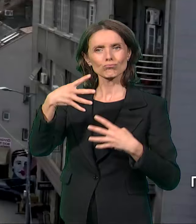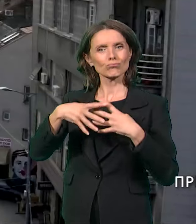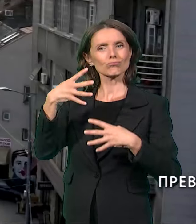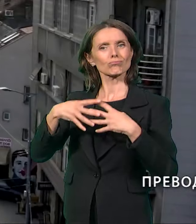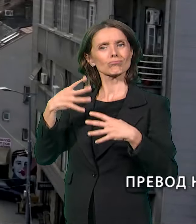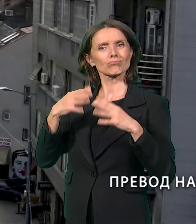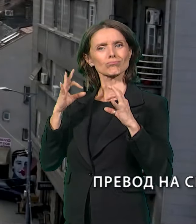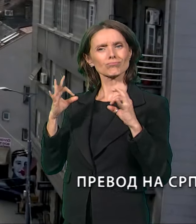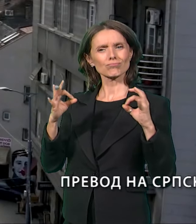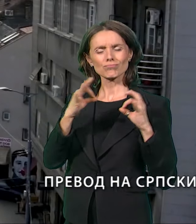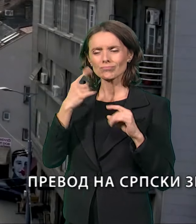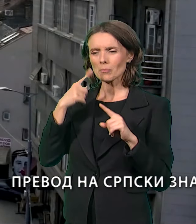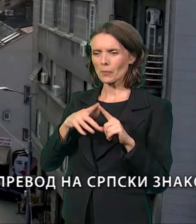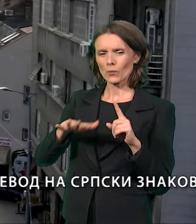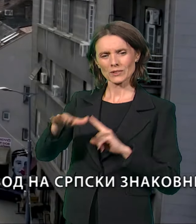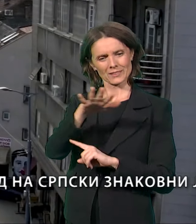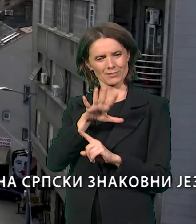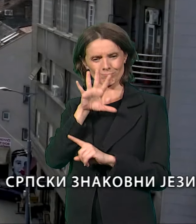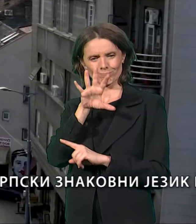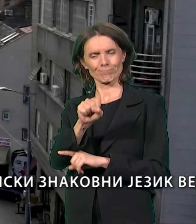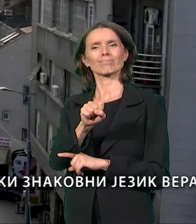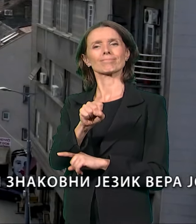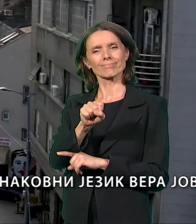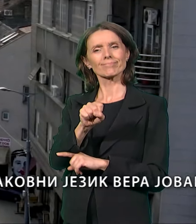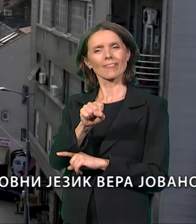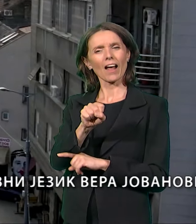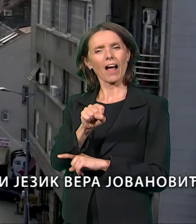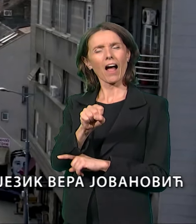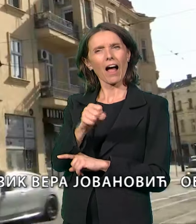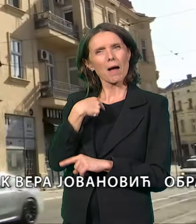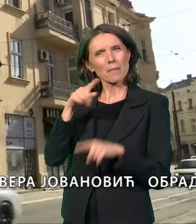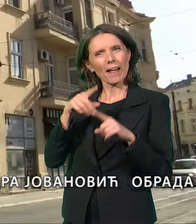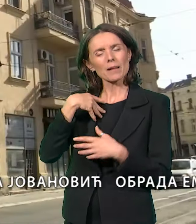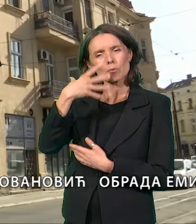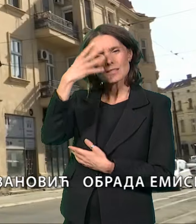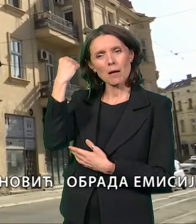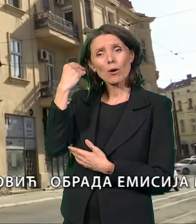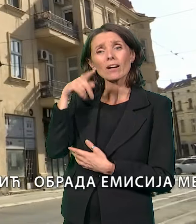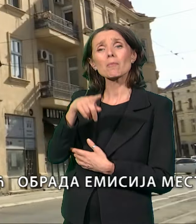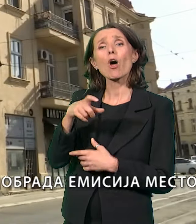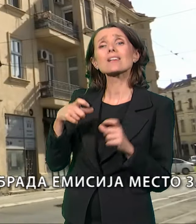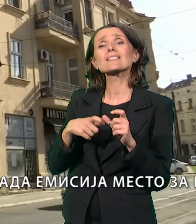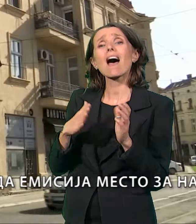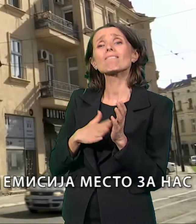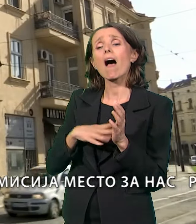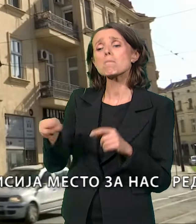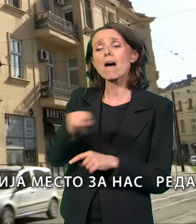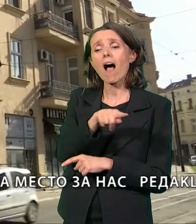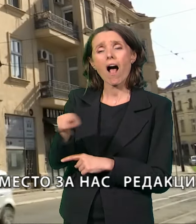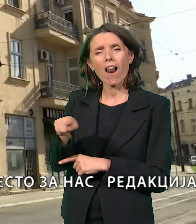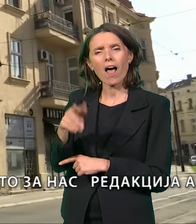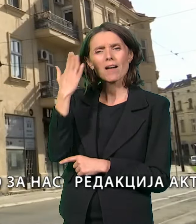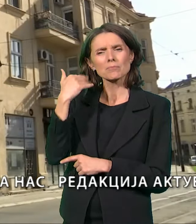skrivene, ali jasne potvrde onome što katka zaboravljamo, da su u Savamali živeli i radili vredni,